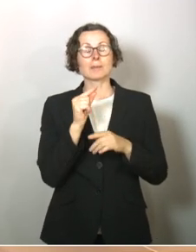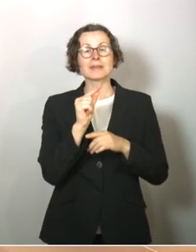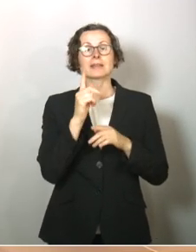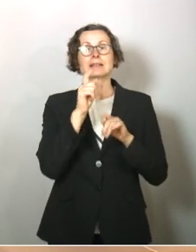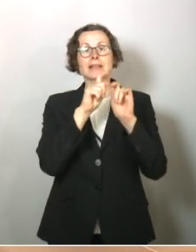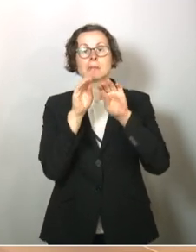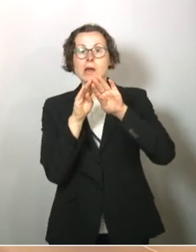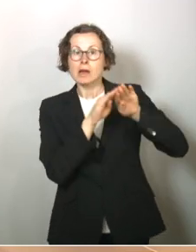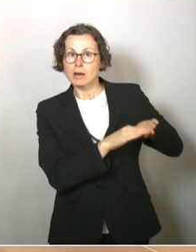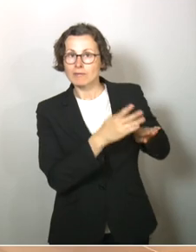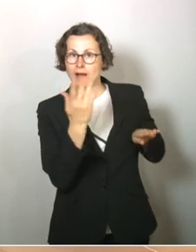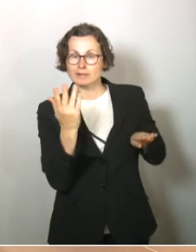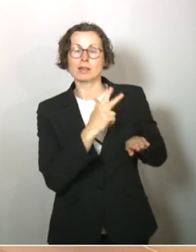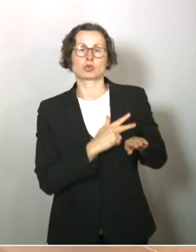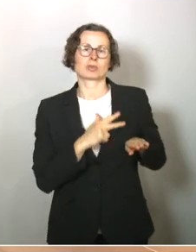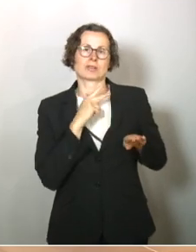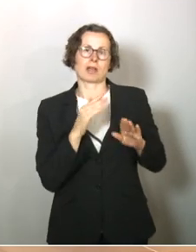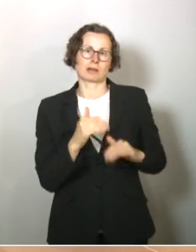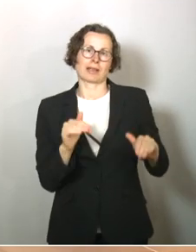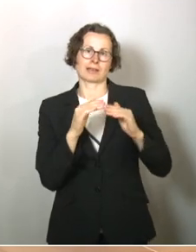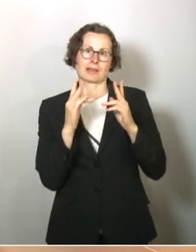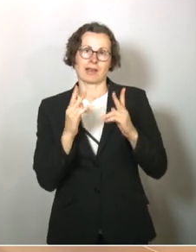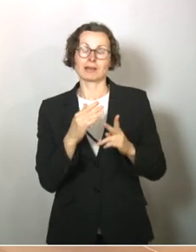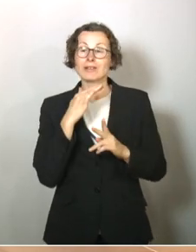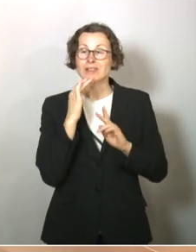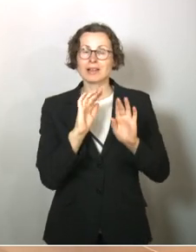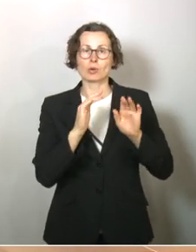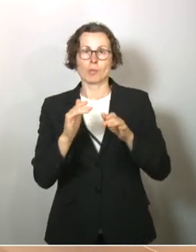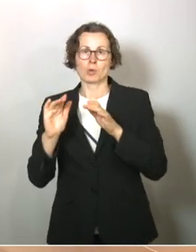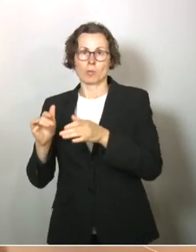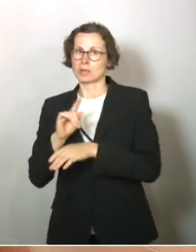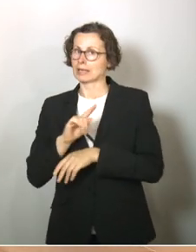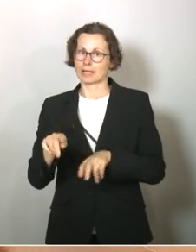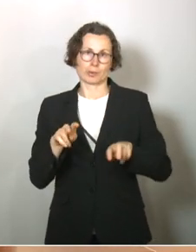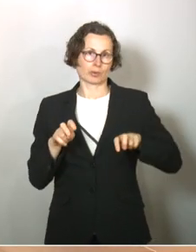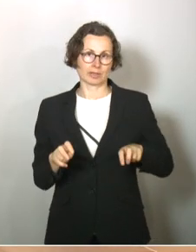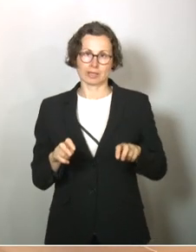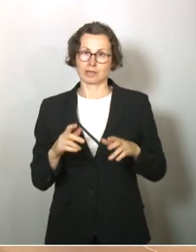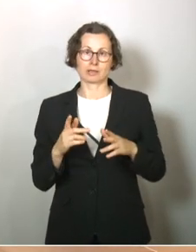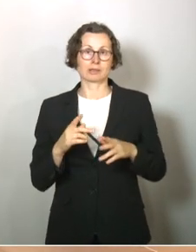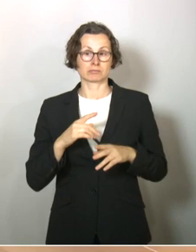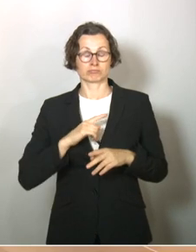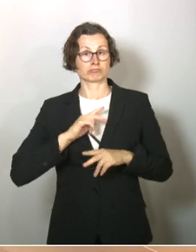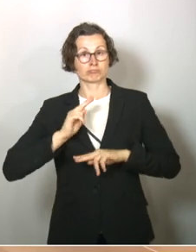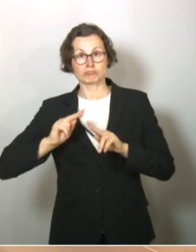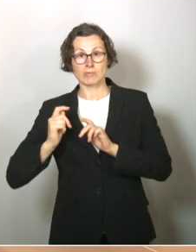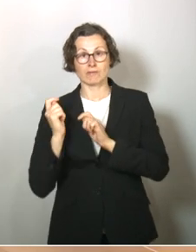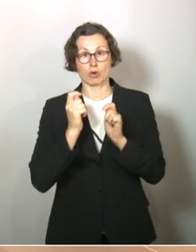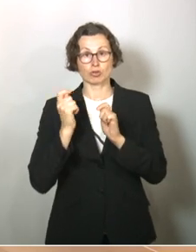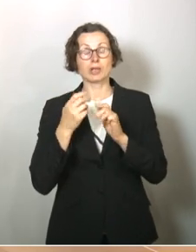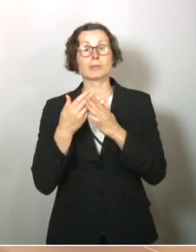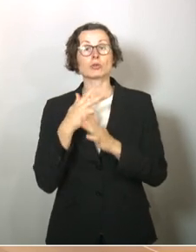das ist das Thema soziale Gerechtigkeit. Es gibt viele Gruppen, die sind einfach ausgeblendet. Selbst einfache Vorschläge, die es zum Beispiel von den